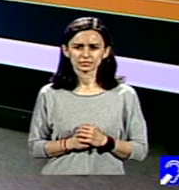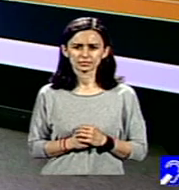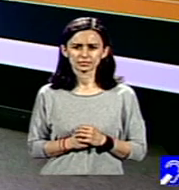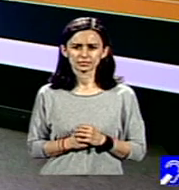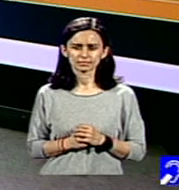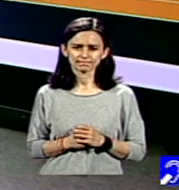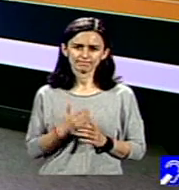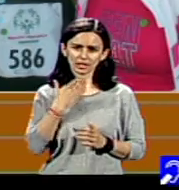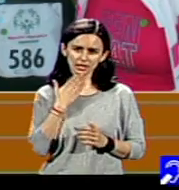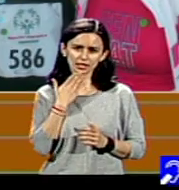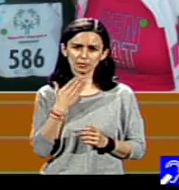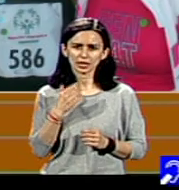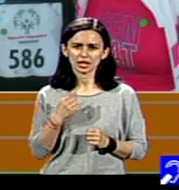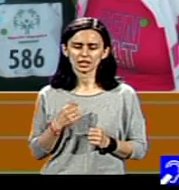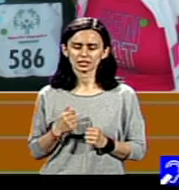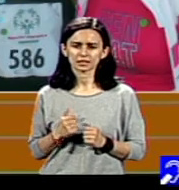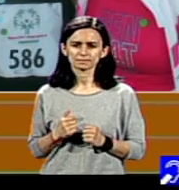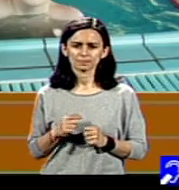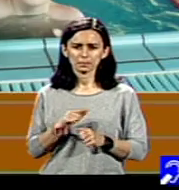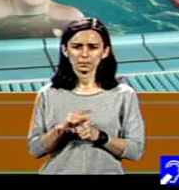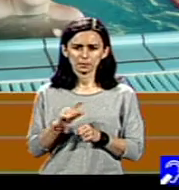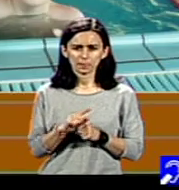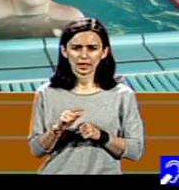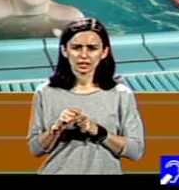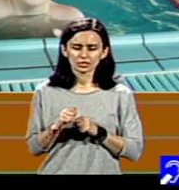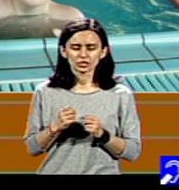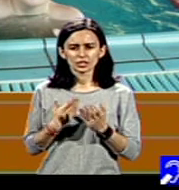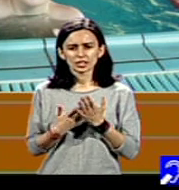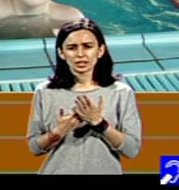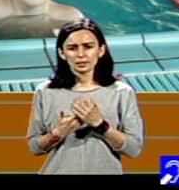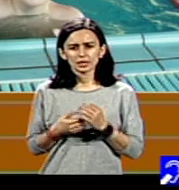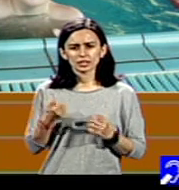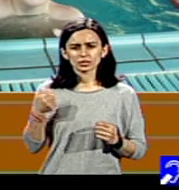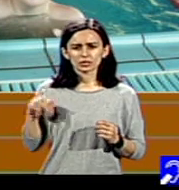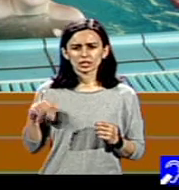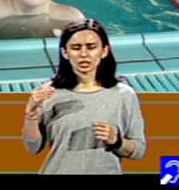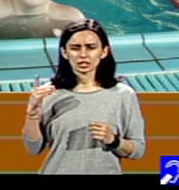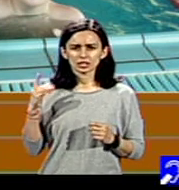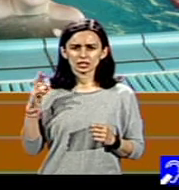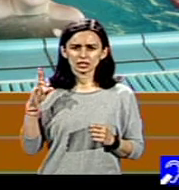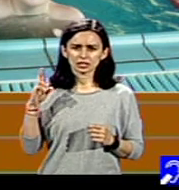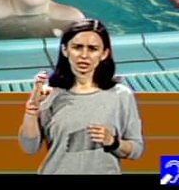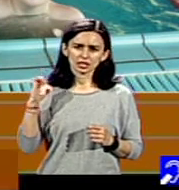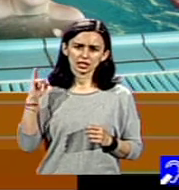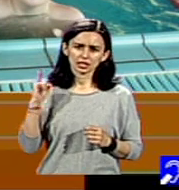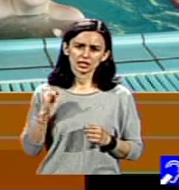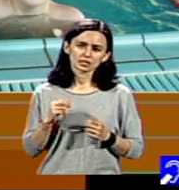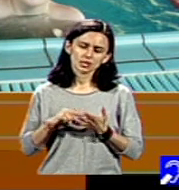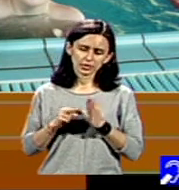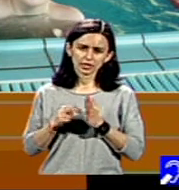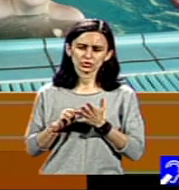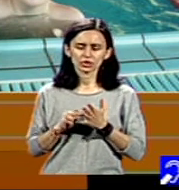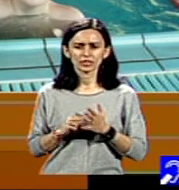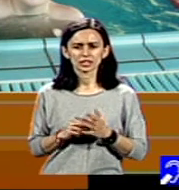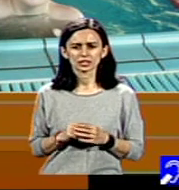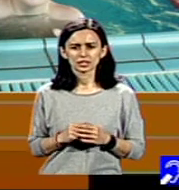Da, din păcate, lucrurile pentru Andrei, cumva, până la urmă s-au redresat și